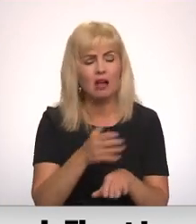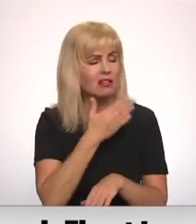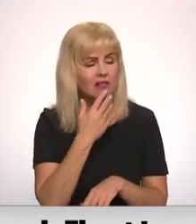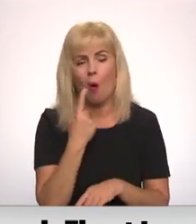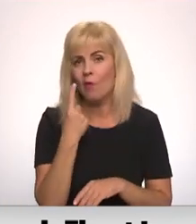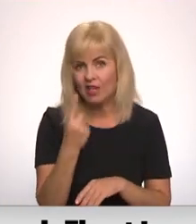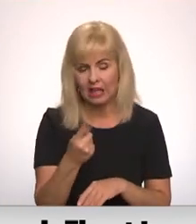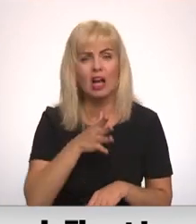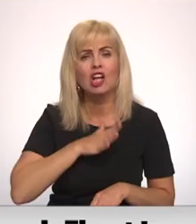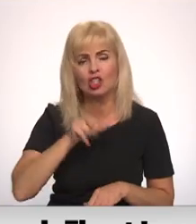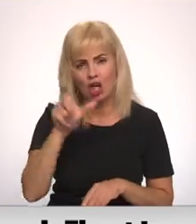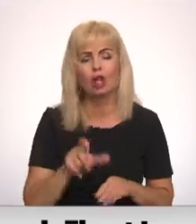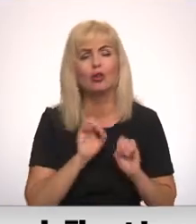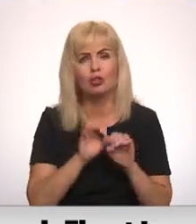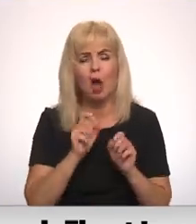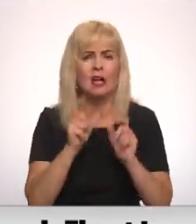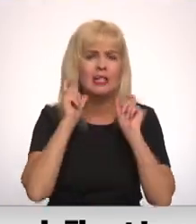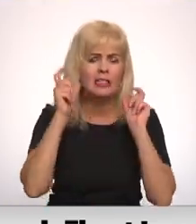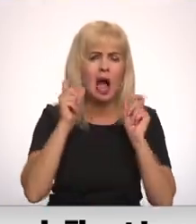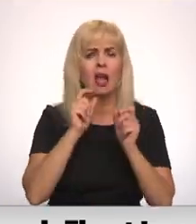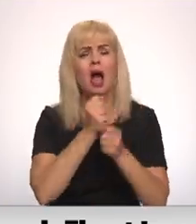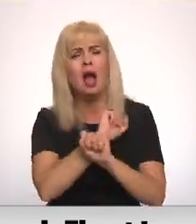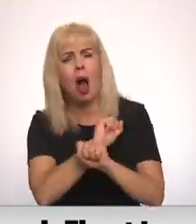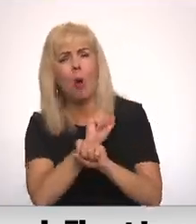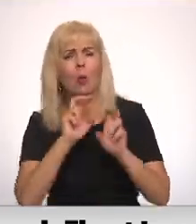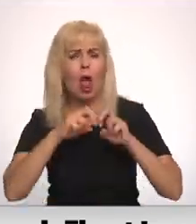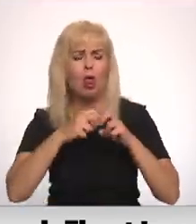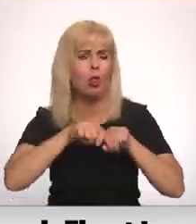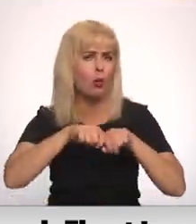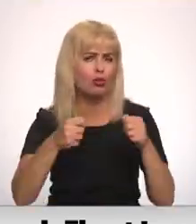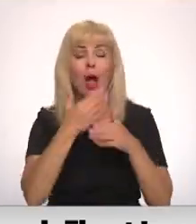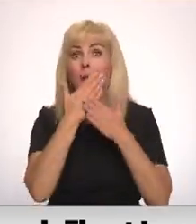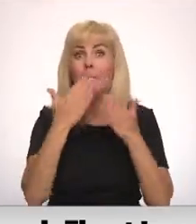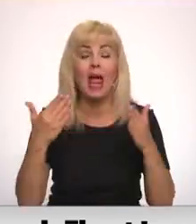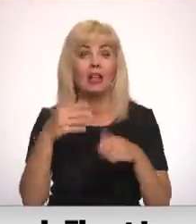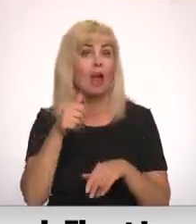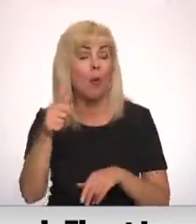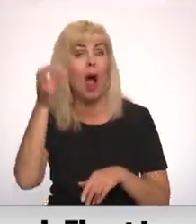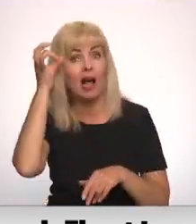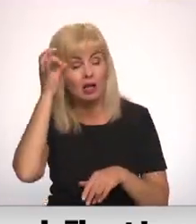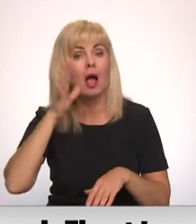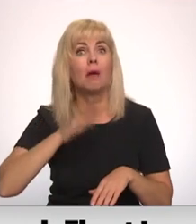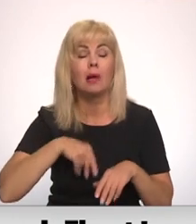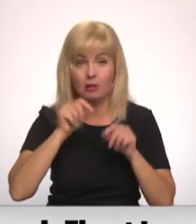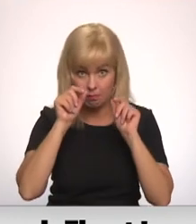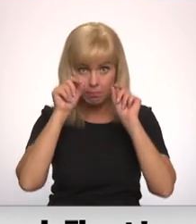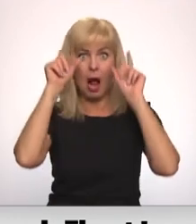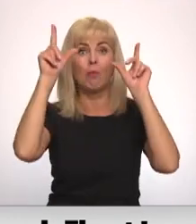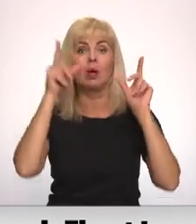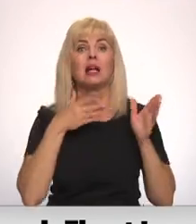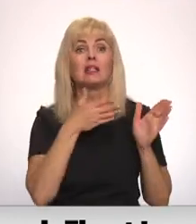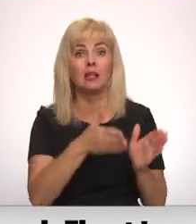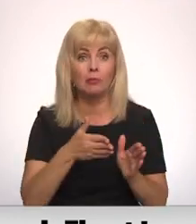vienīgais. Ciet šie stāsti, ka skaļa, kaulu, lūšanas, skaņa ir pēdējais, ko atceras. Pēc tam sako pamošanās slimnīcā.